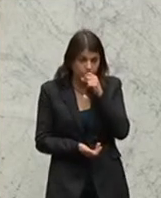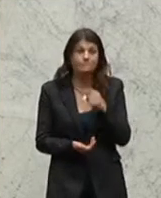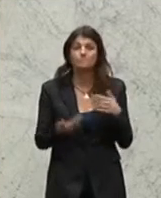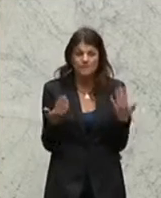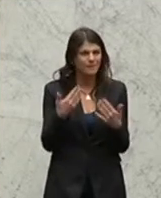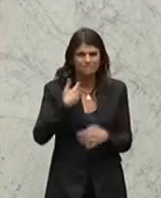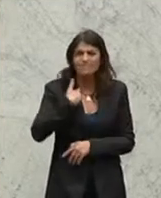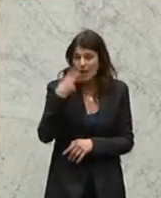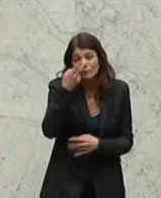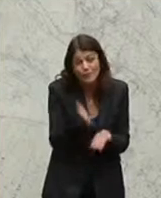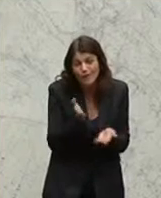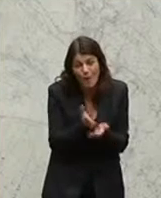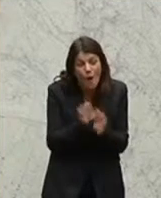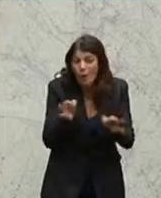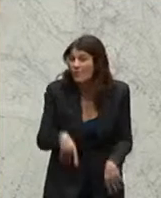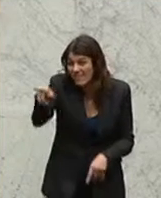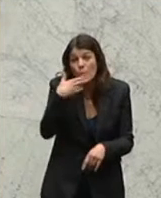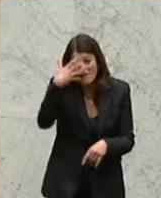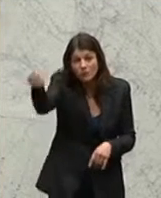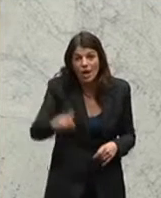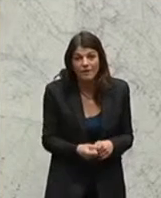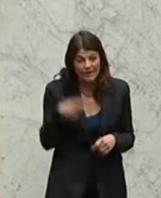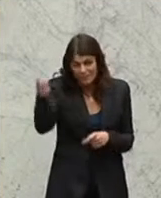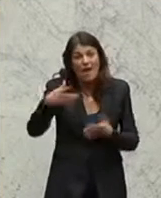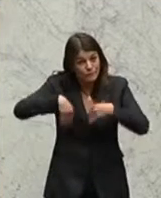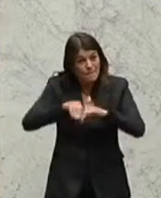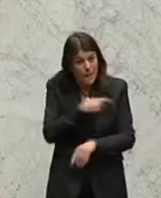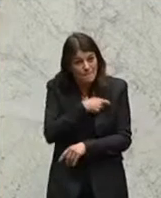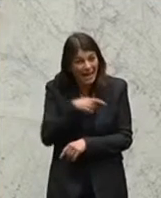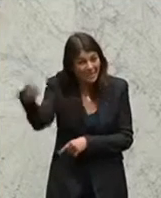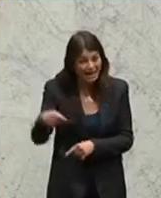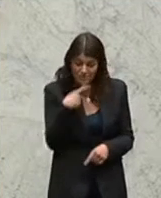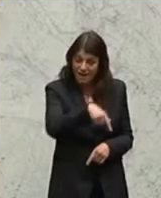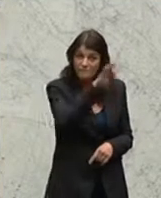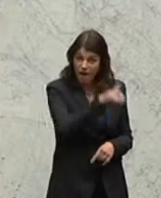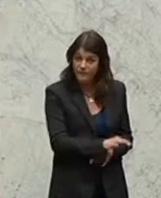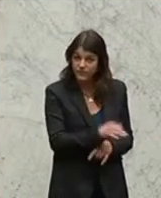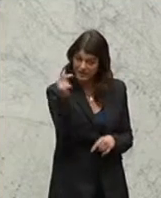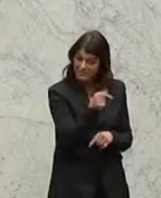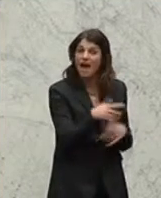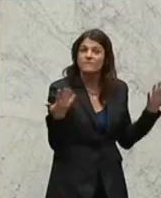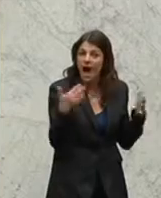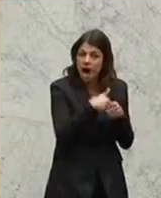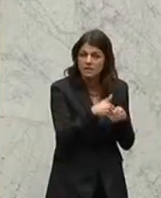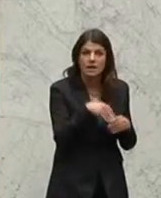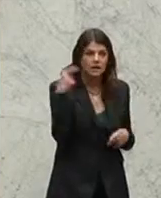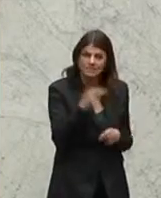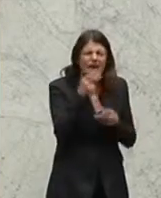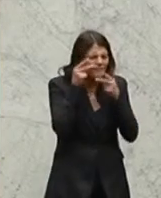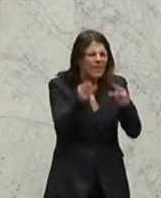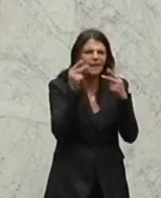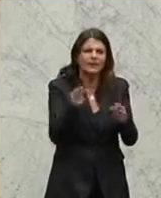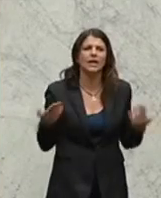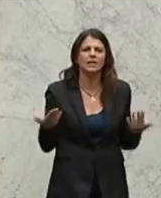Ich verstehe das ganz gut. Ich glaube, Sie haben es nicht verstanden als Familienpartei. In diesem FLAV, aus diesem FLAV heraus, werden ganz